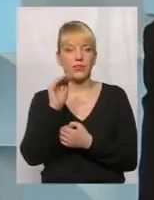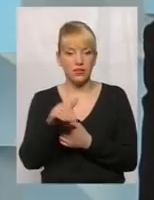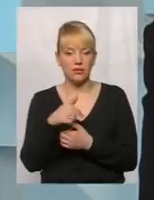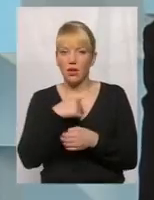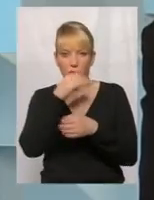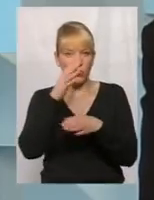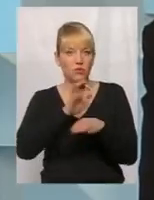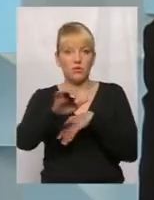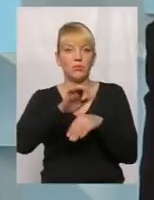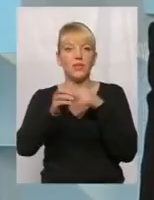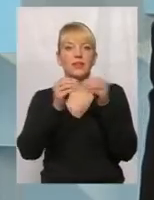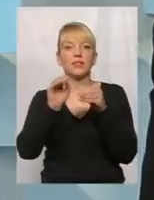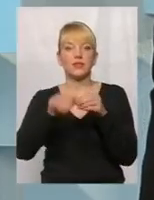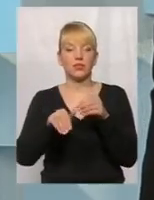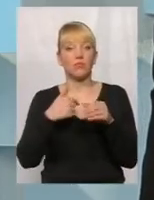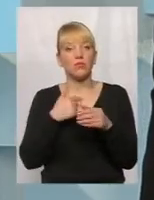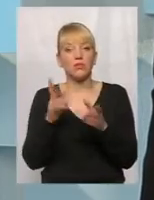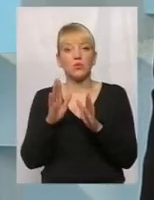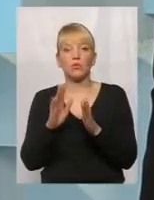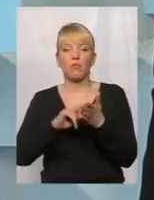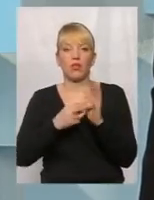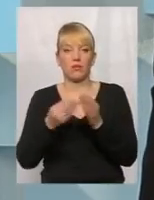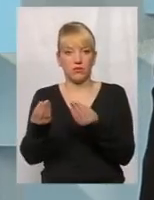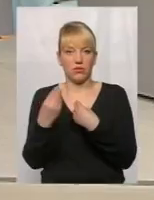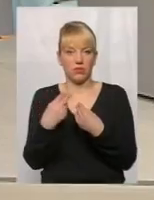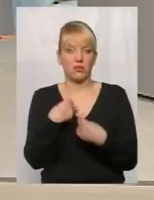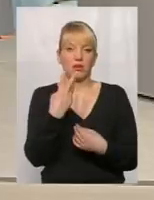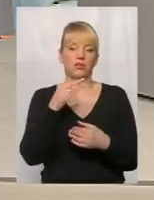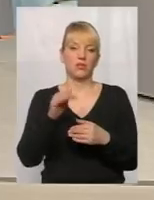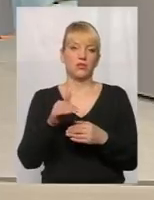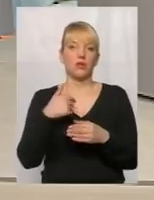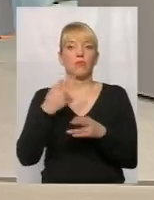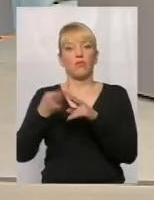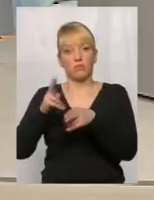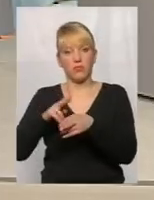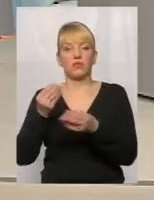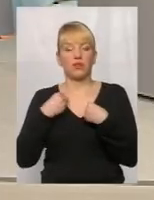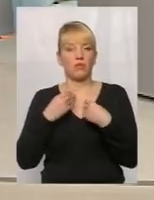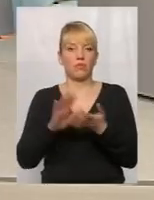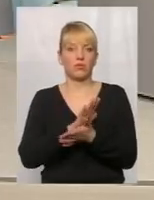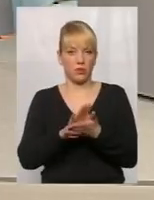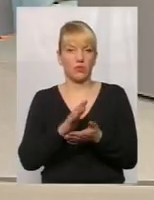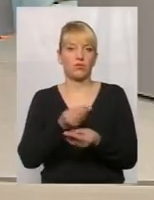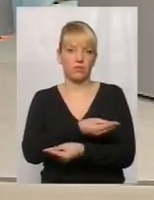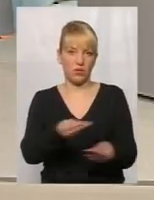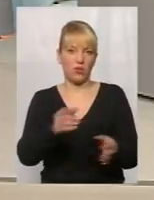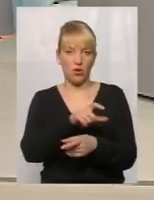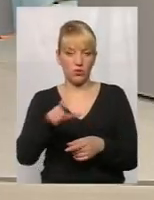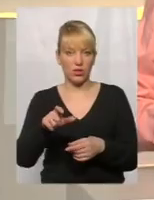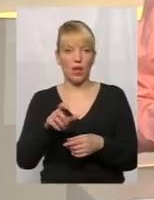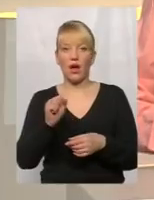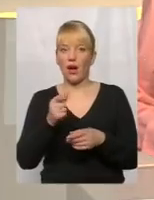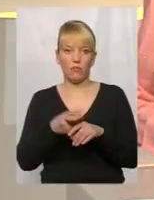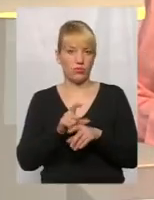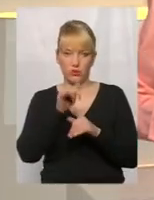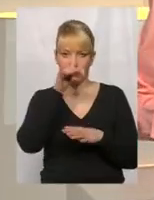можу 10 зробити, тому що мені тільки в межах укладеного договору будуть компенсовані кошти. Тільки на 3 тисячі пар ортопедичного взуття. Світлана